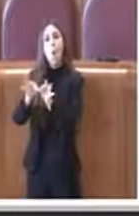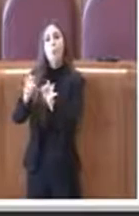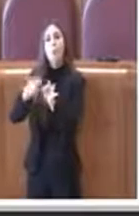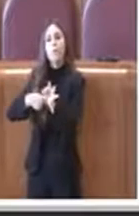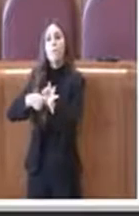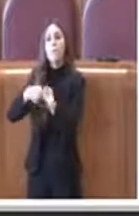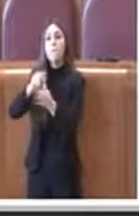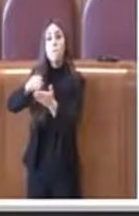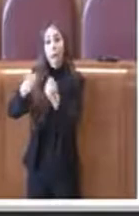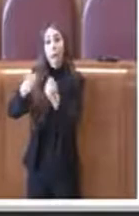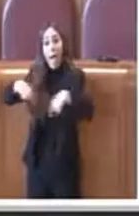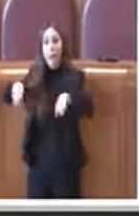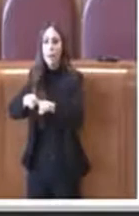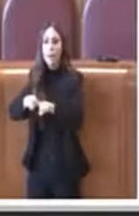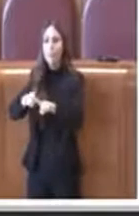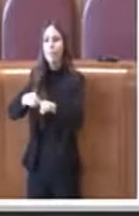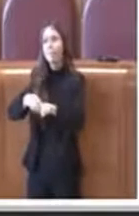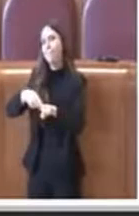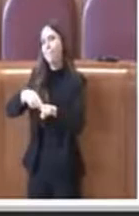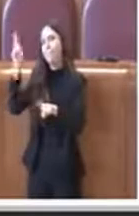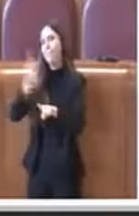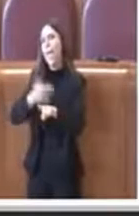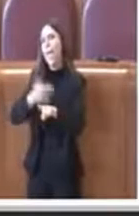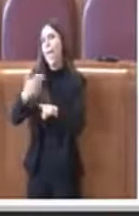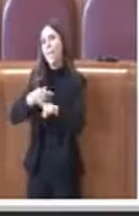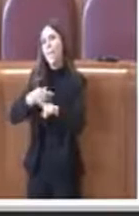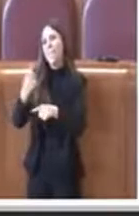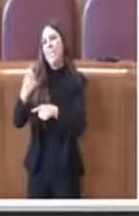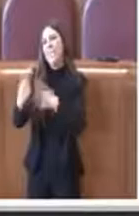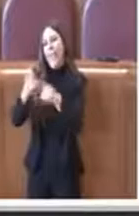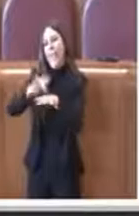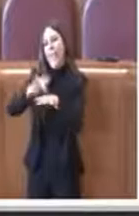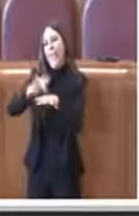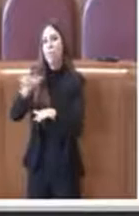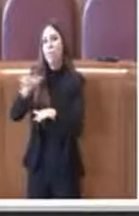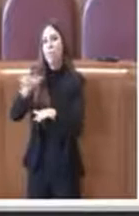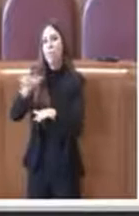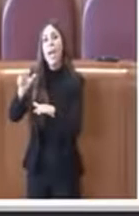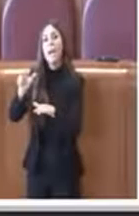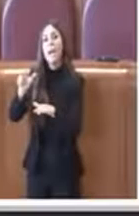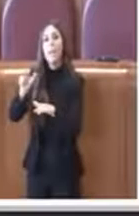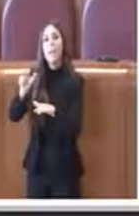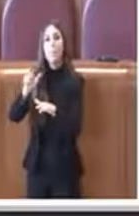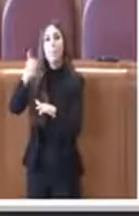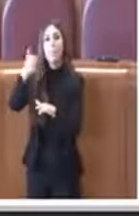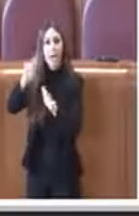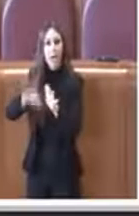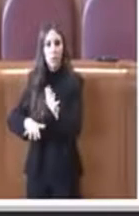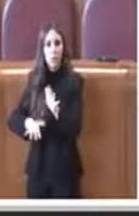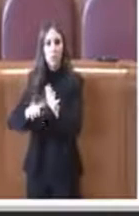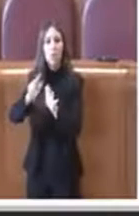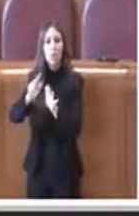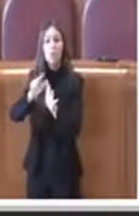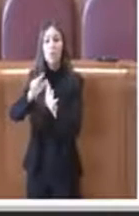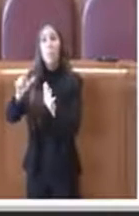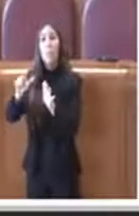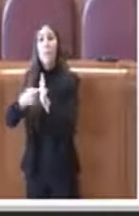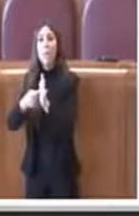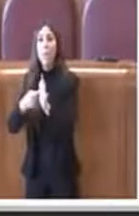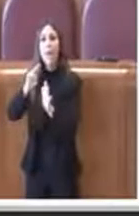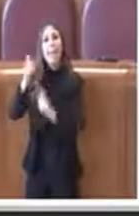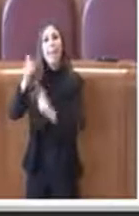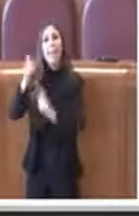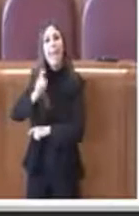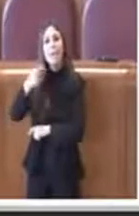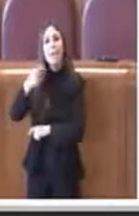in aula oggettivamente era una situazione molto delicata con un miliardo e trecento milioni di debiti io ricordo le urla